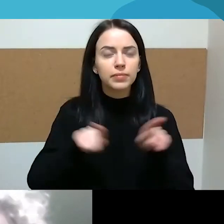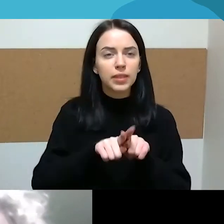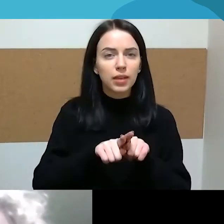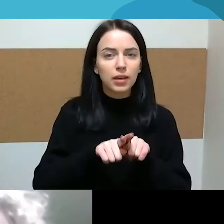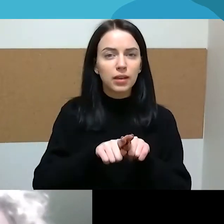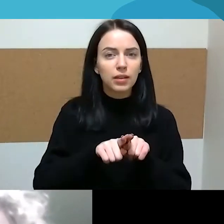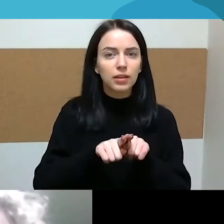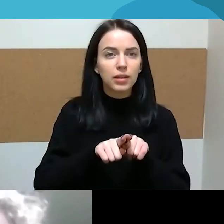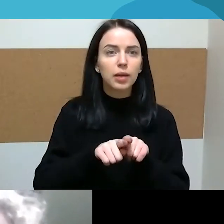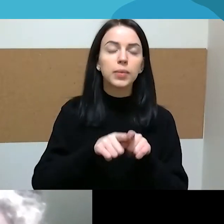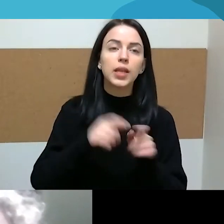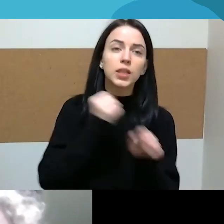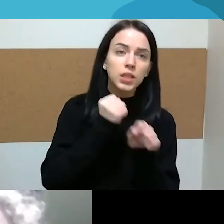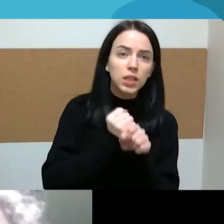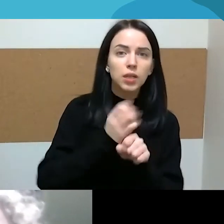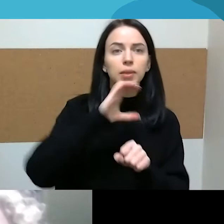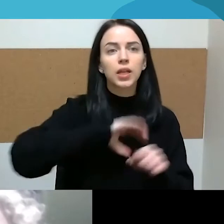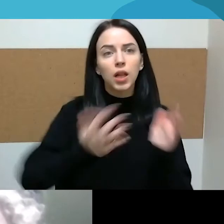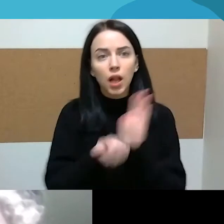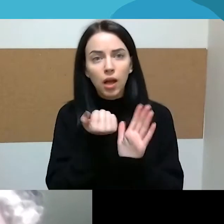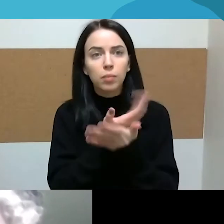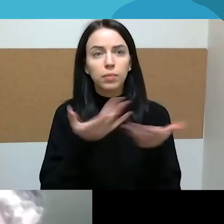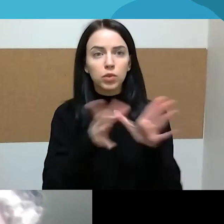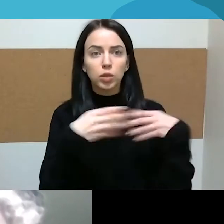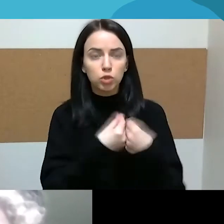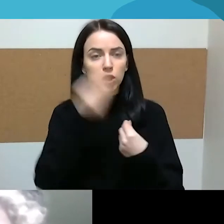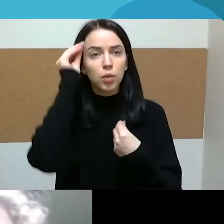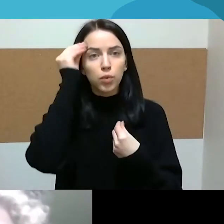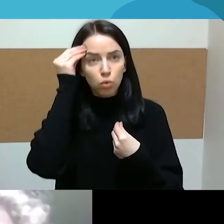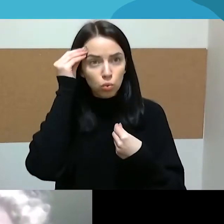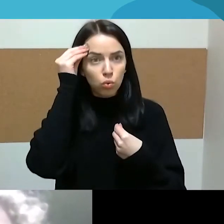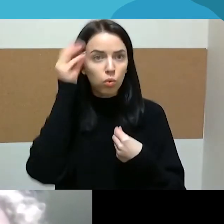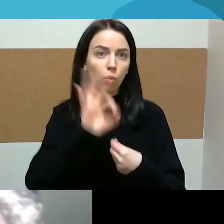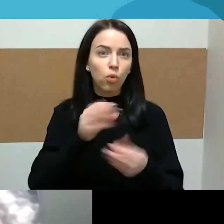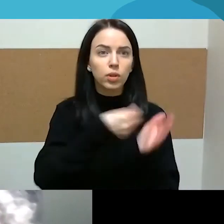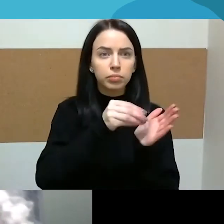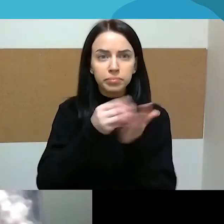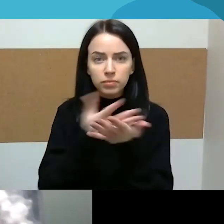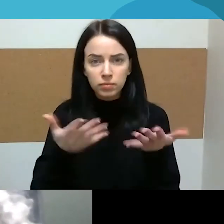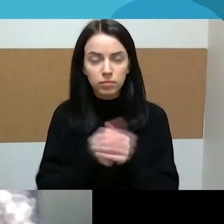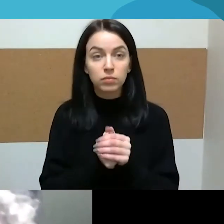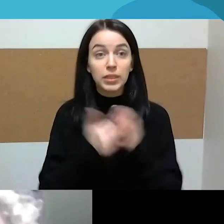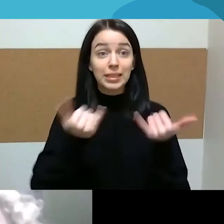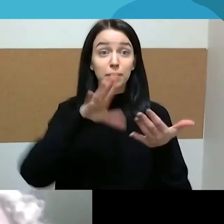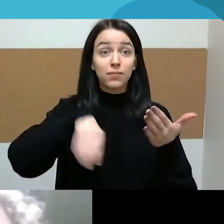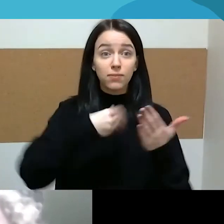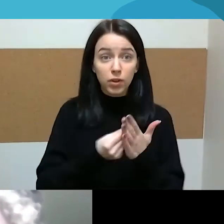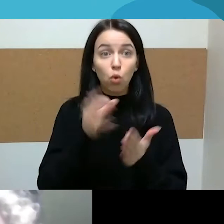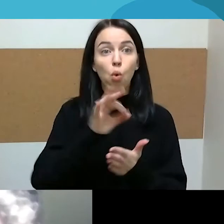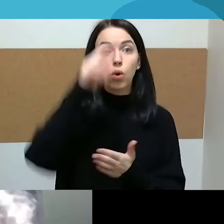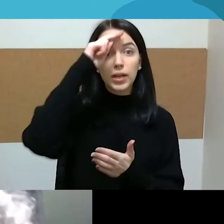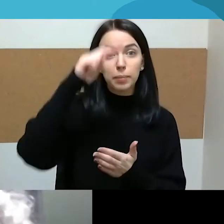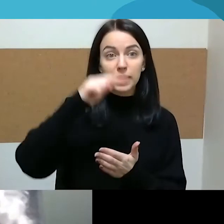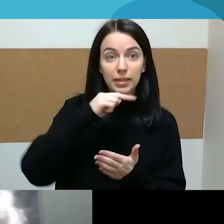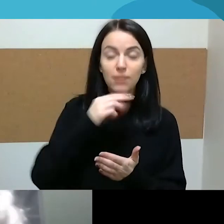užtikrintojas. Ir dėl to labai dažnai aš manau, kad dar ir iki mūsų dienų, kada yra kalbama apie tėvą ir jo vaidmenį